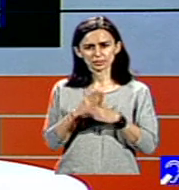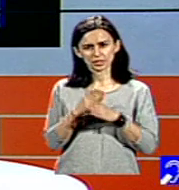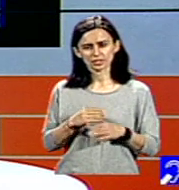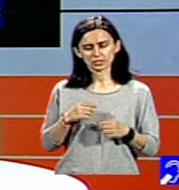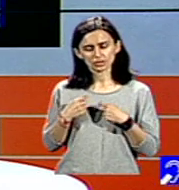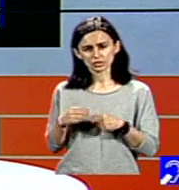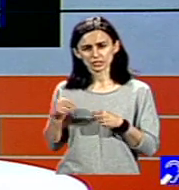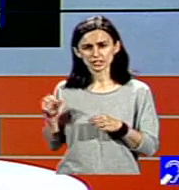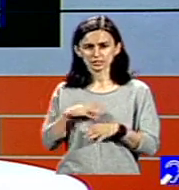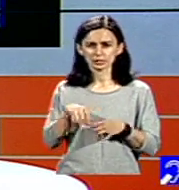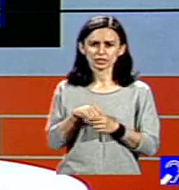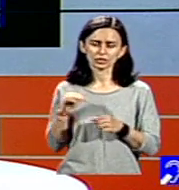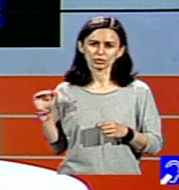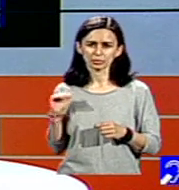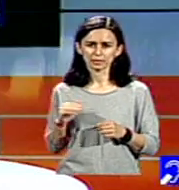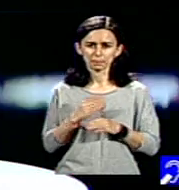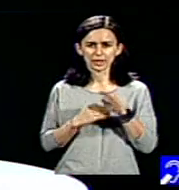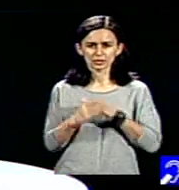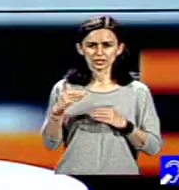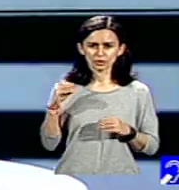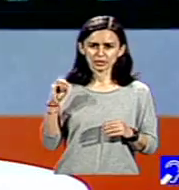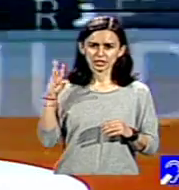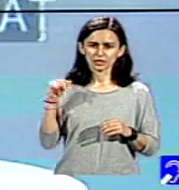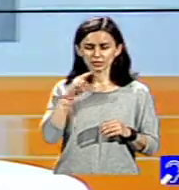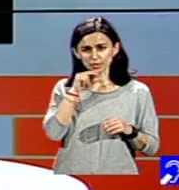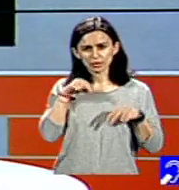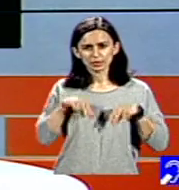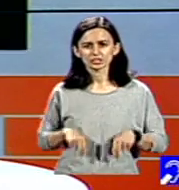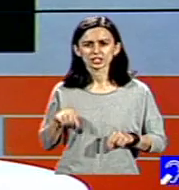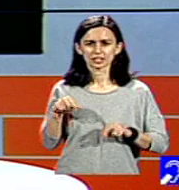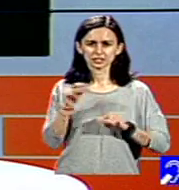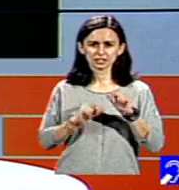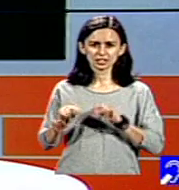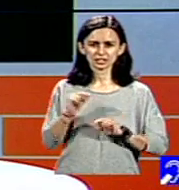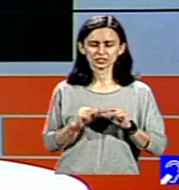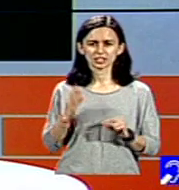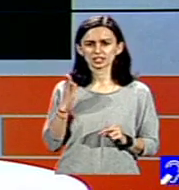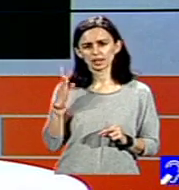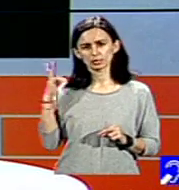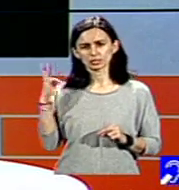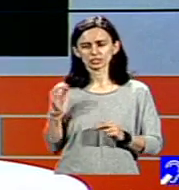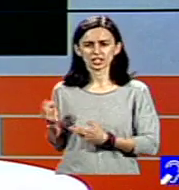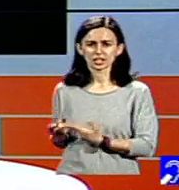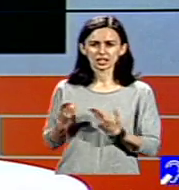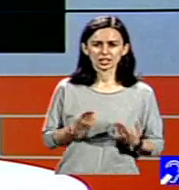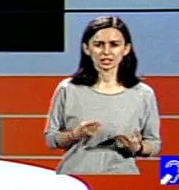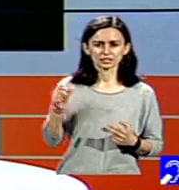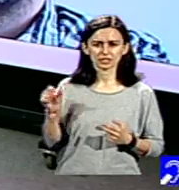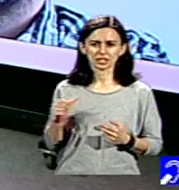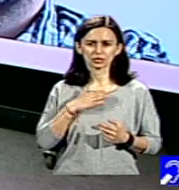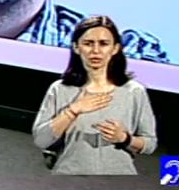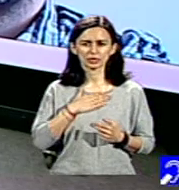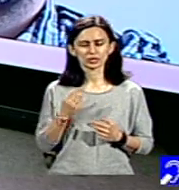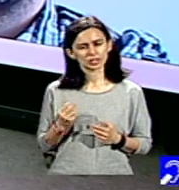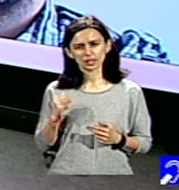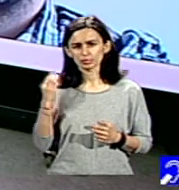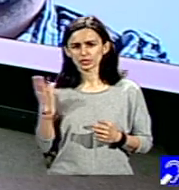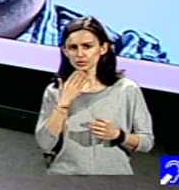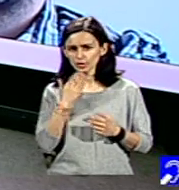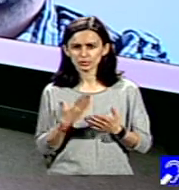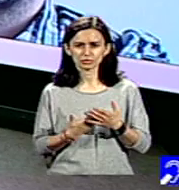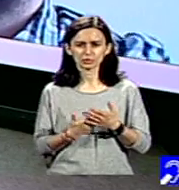very